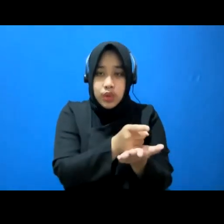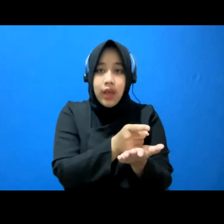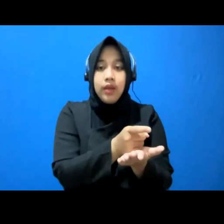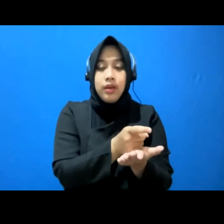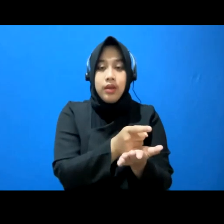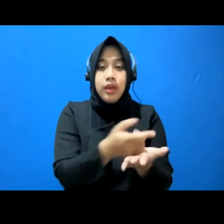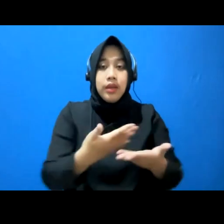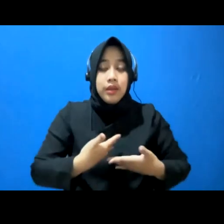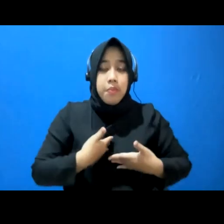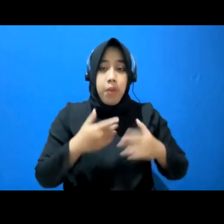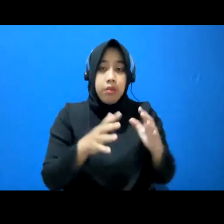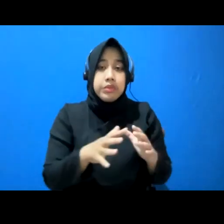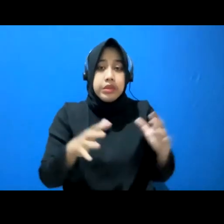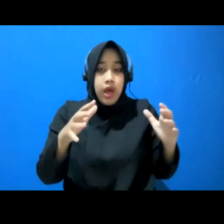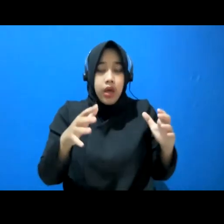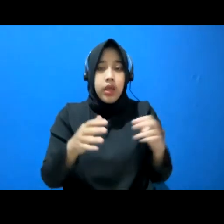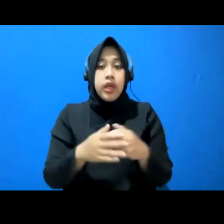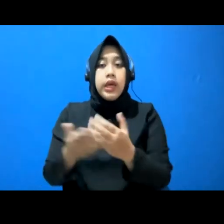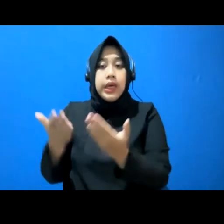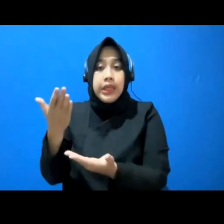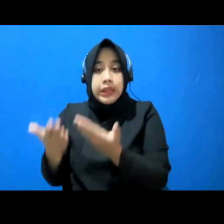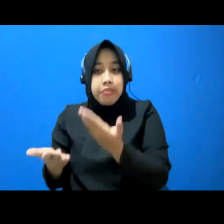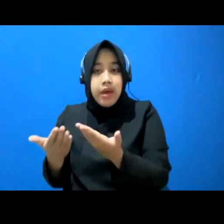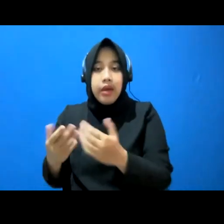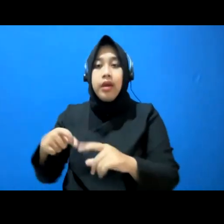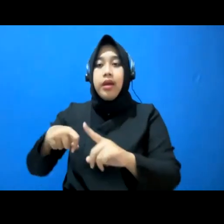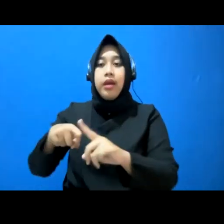ketimbang klien yang bayar.